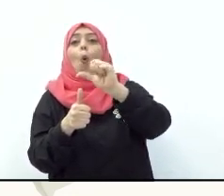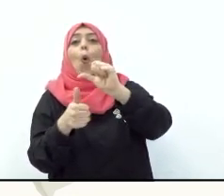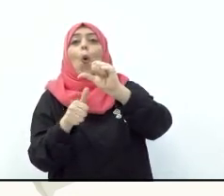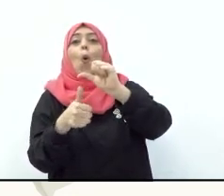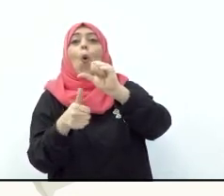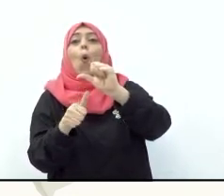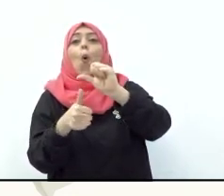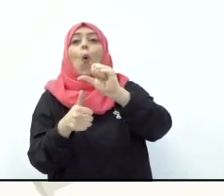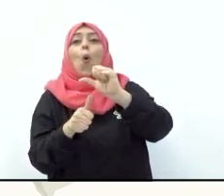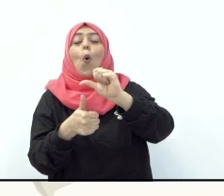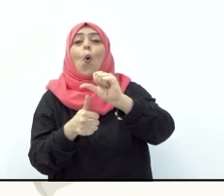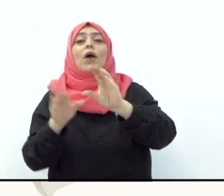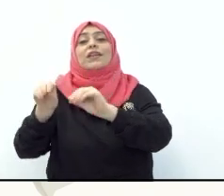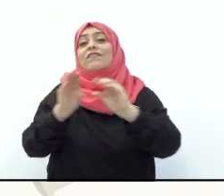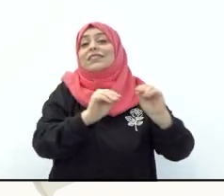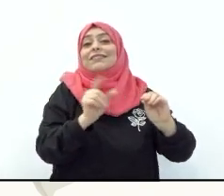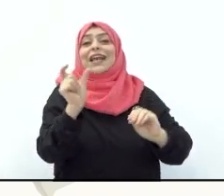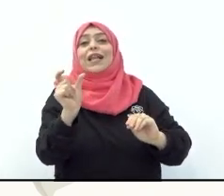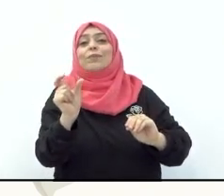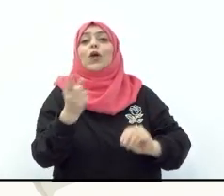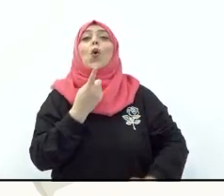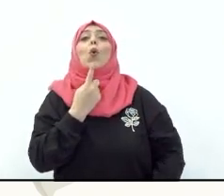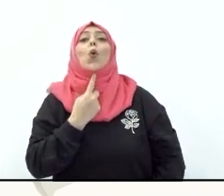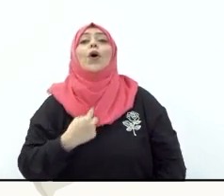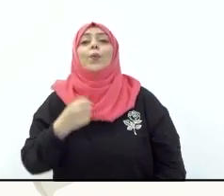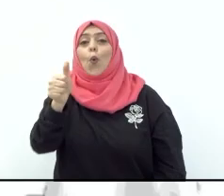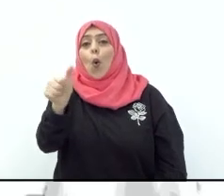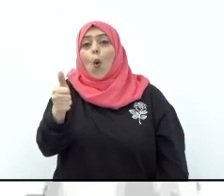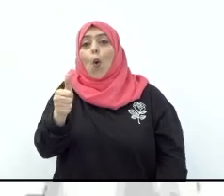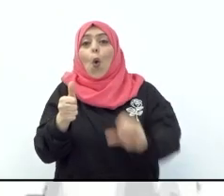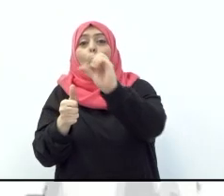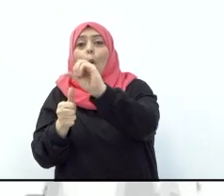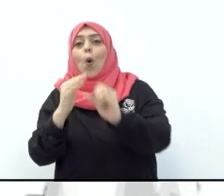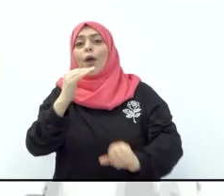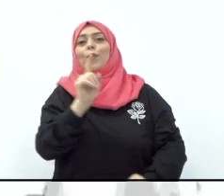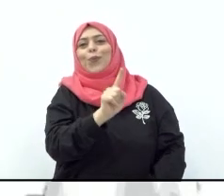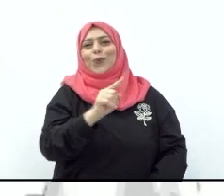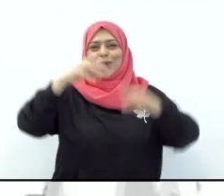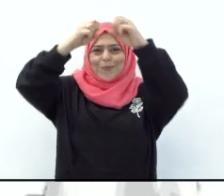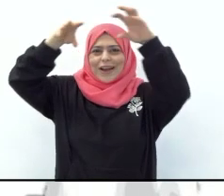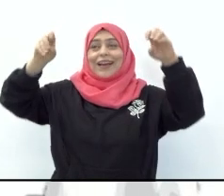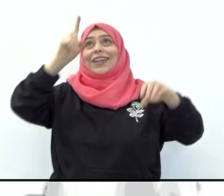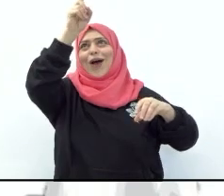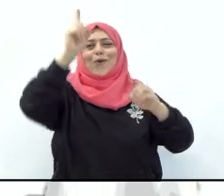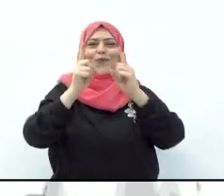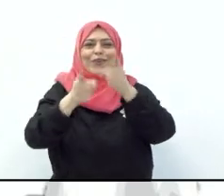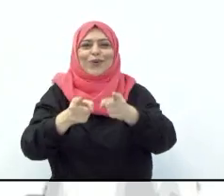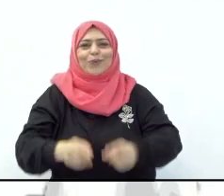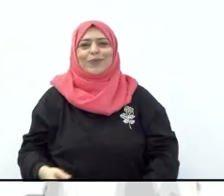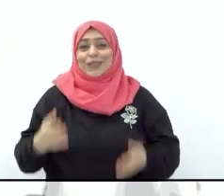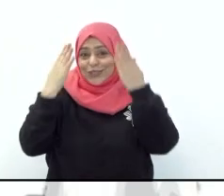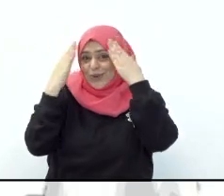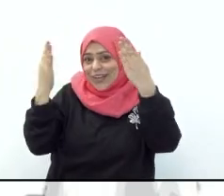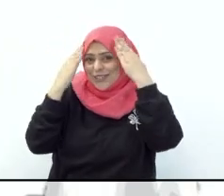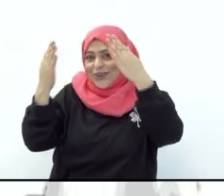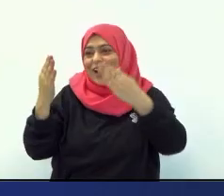مثل أحب أحب بارك الله فيكم يا أحبابي تهانين يا حمد لقد